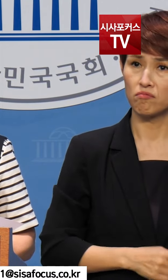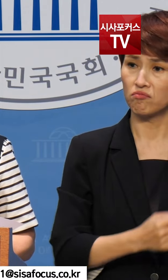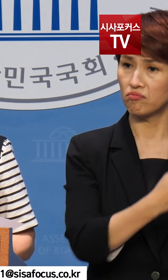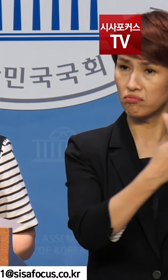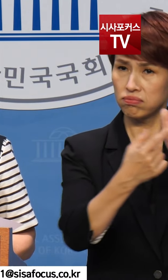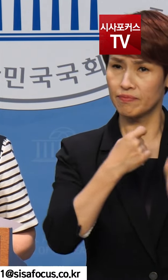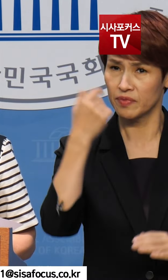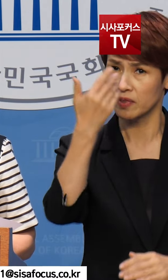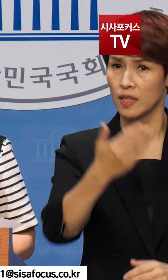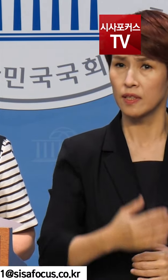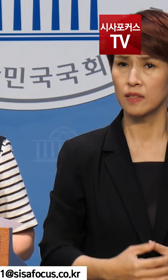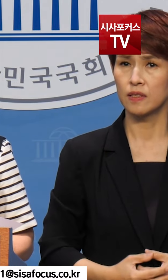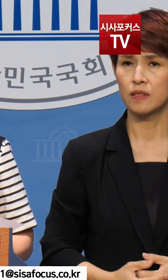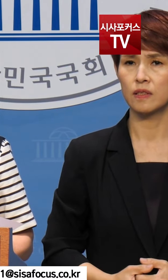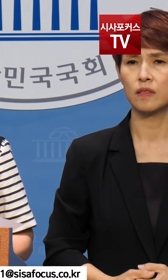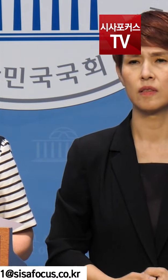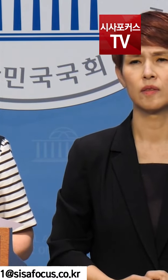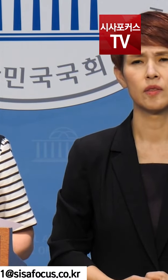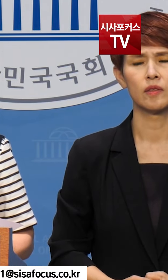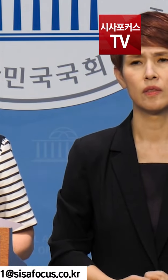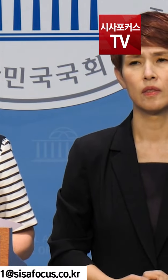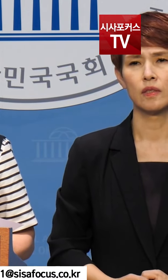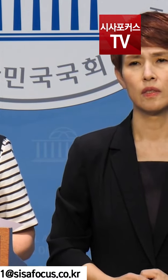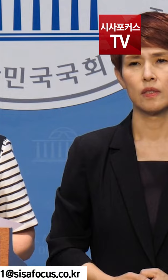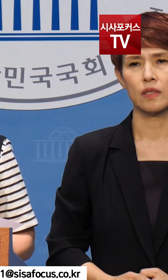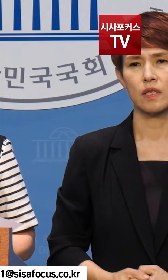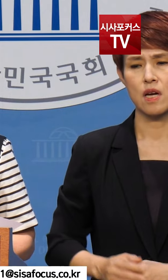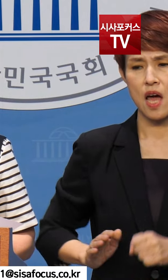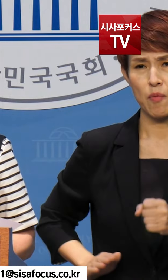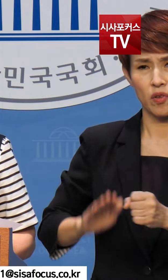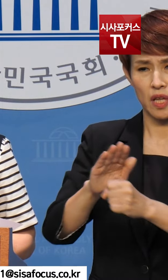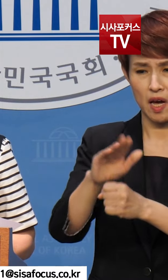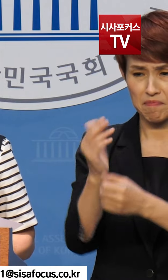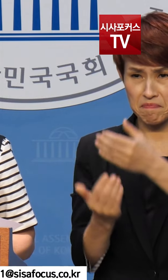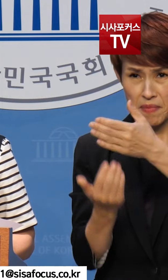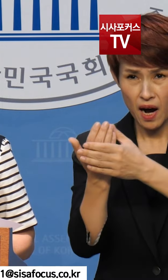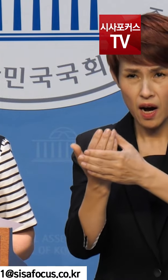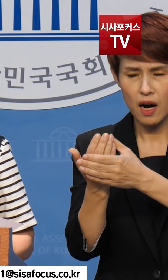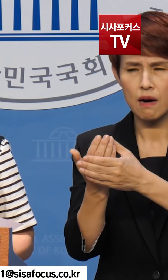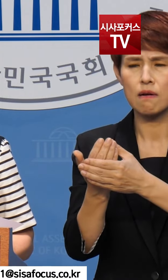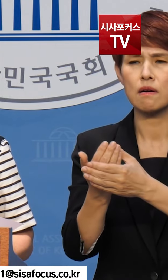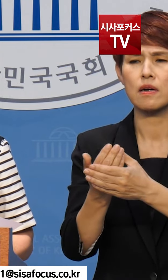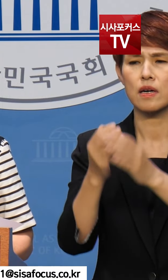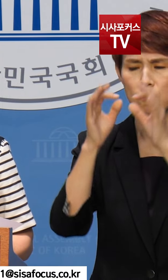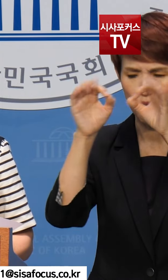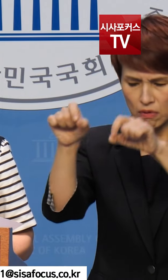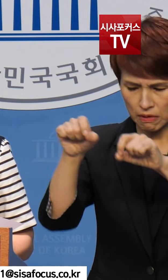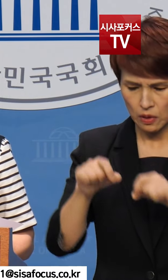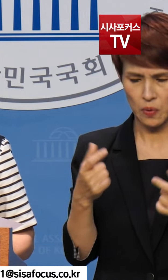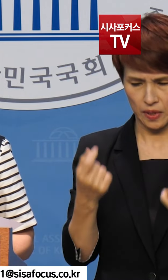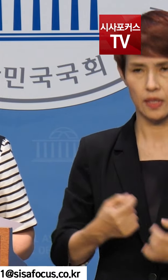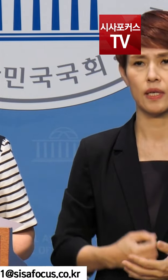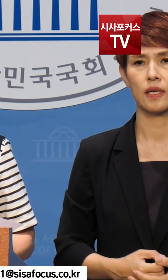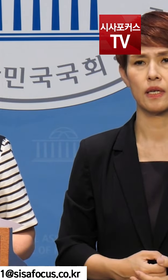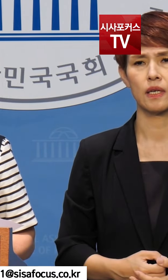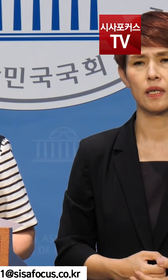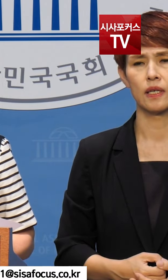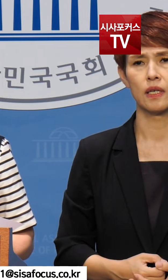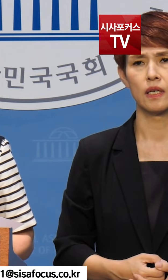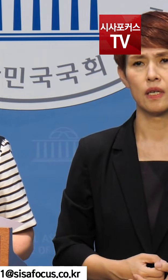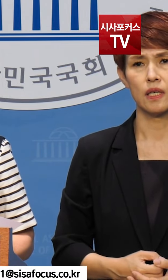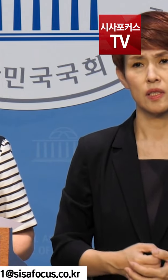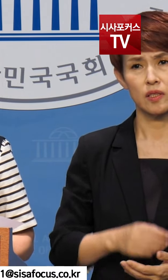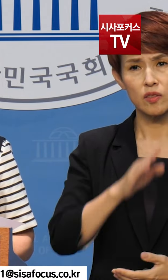이야기하고 싶습니까? 해병대에서 벌어진 일이 남의 일 같지 않습니다. 이게 정말